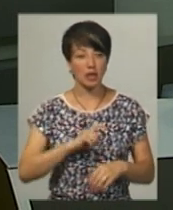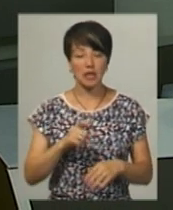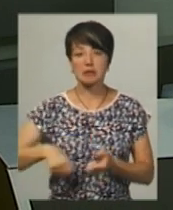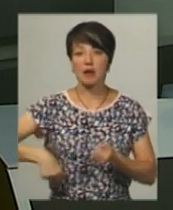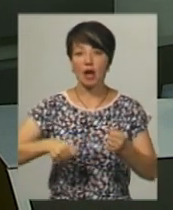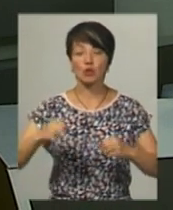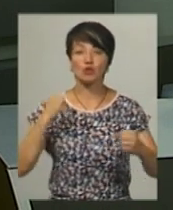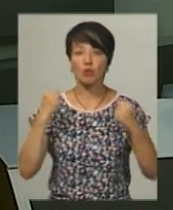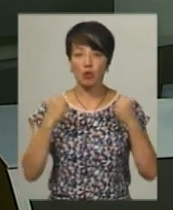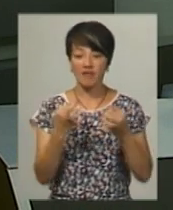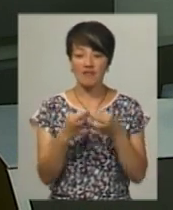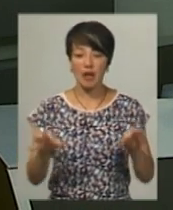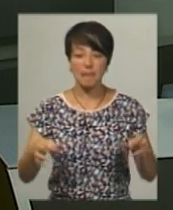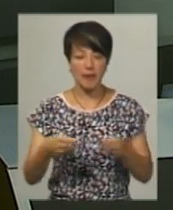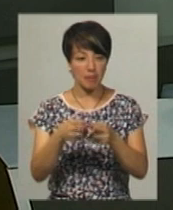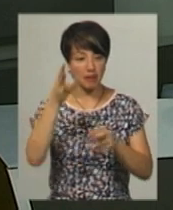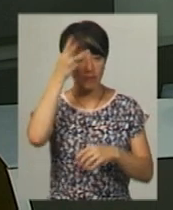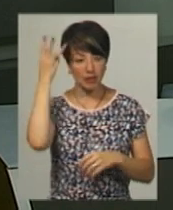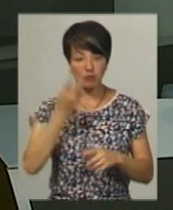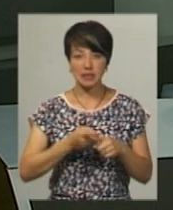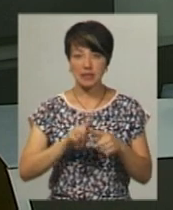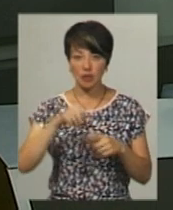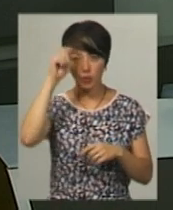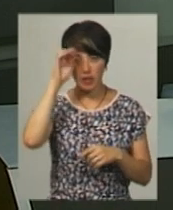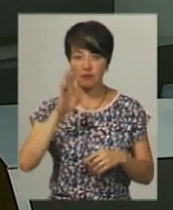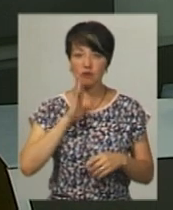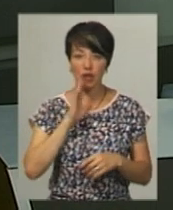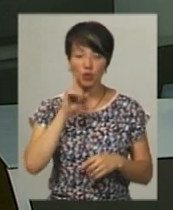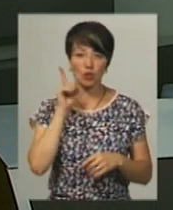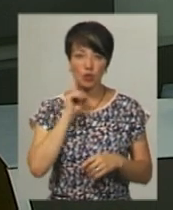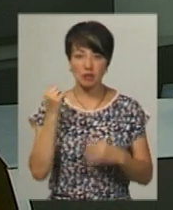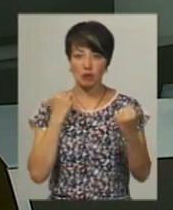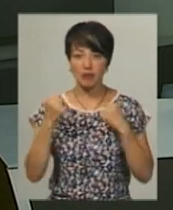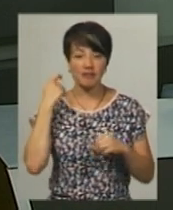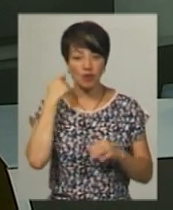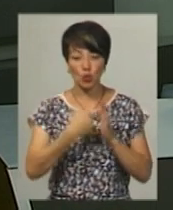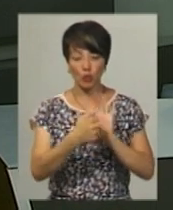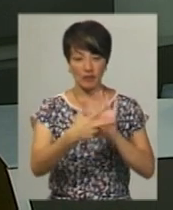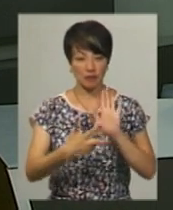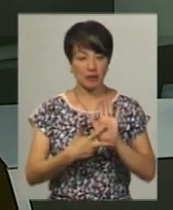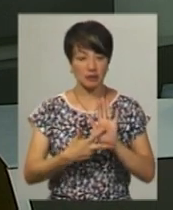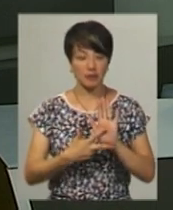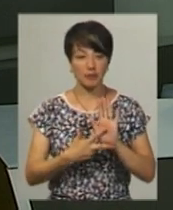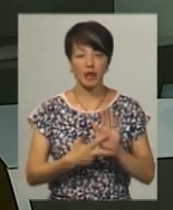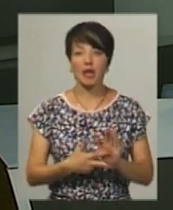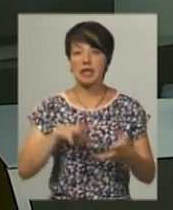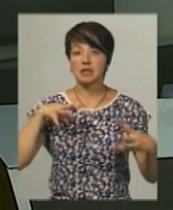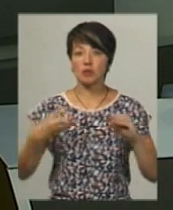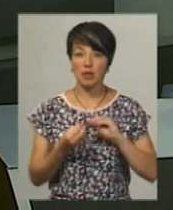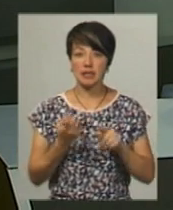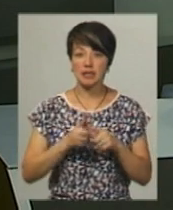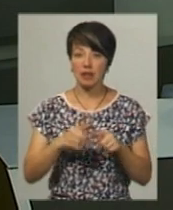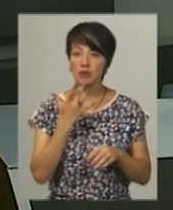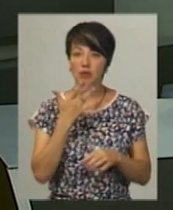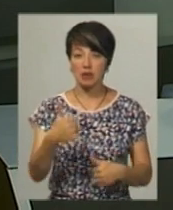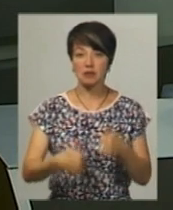більярдного спорту «Вільна піраміда» у Хмельницькому. Це юнаки, дівчата та юніори, спортсмени віком до 18 років. За результатами цих